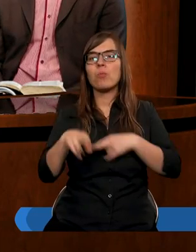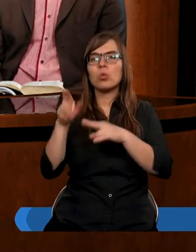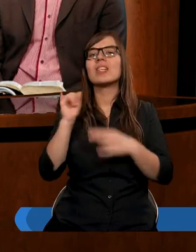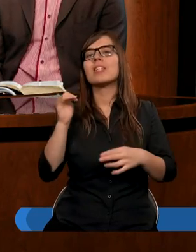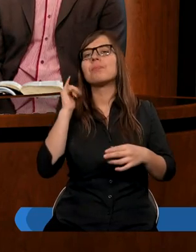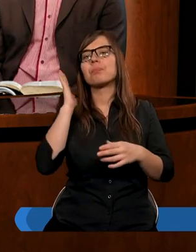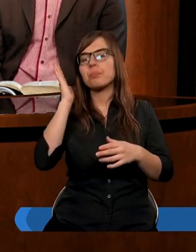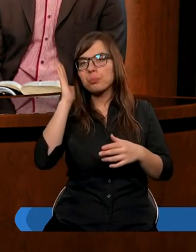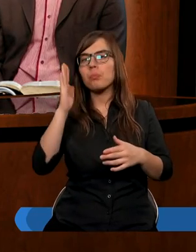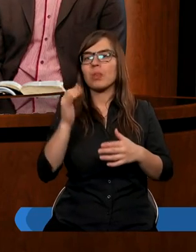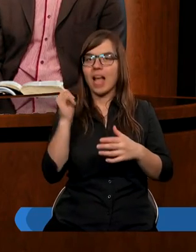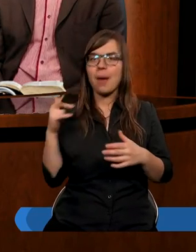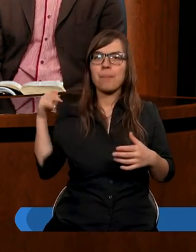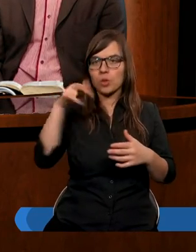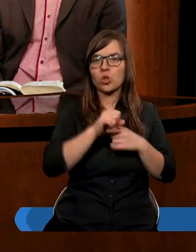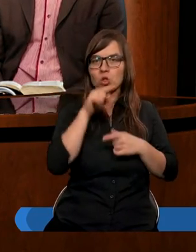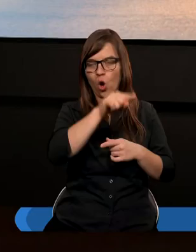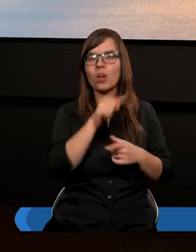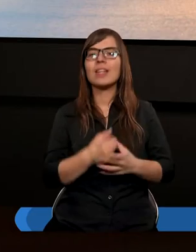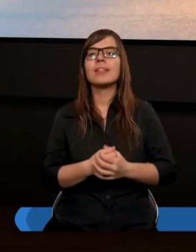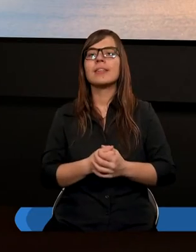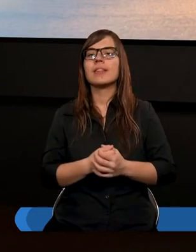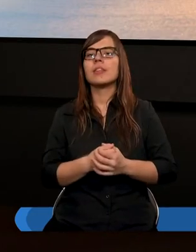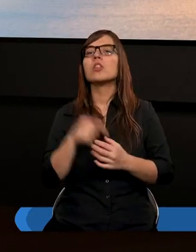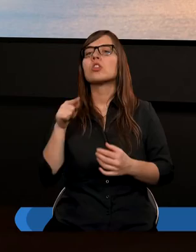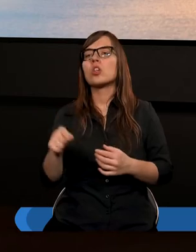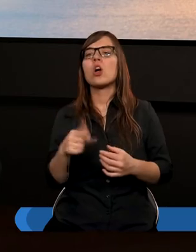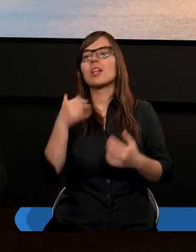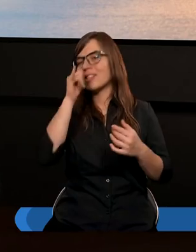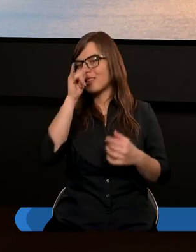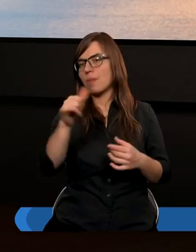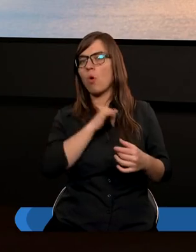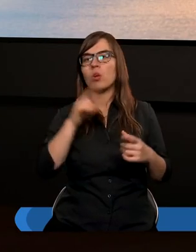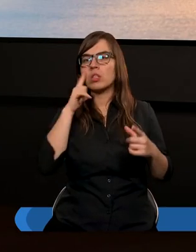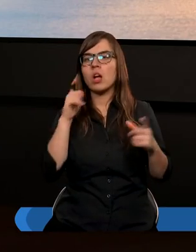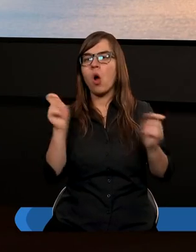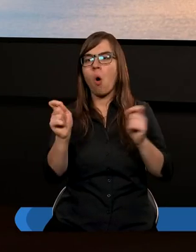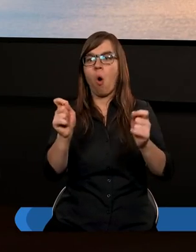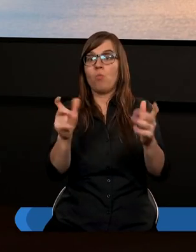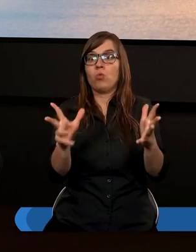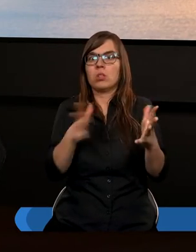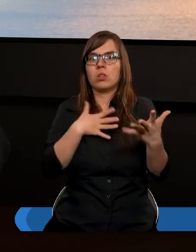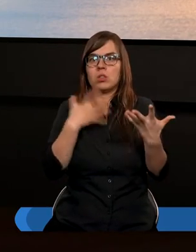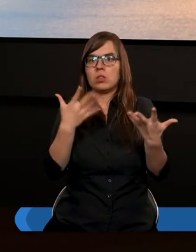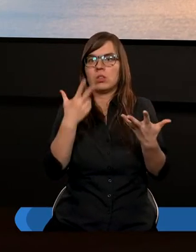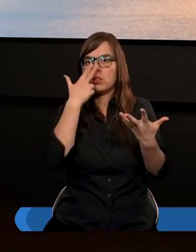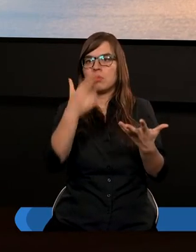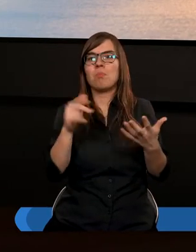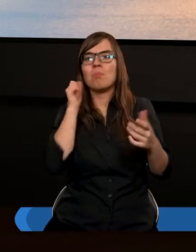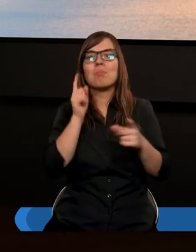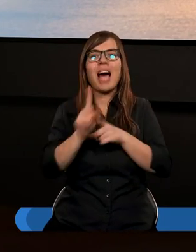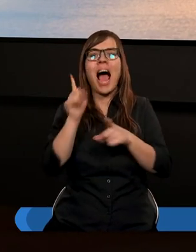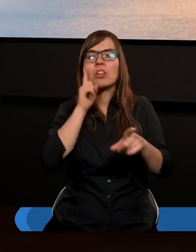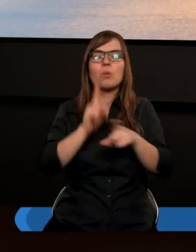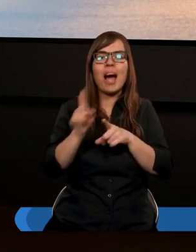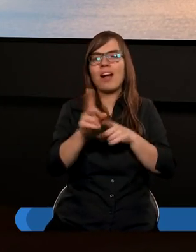jak przyszedłem do nich to nie mogłem się domówić braciszku braciszku i